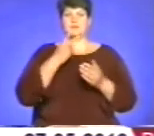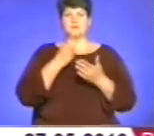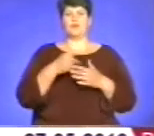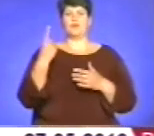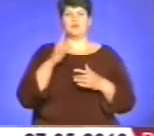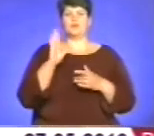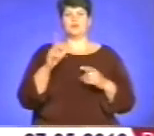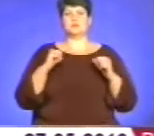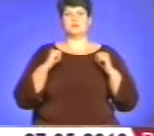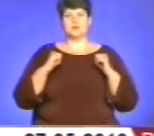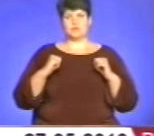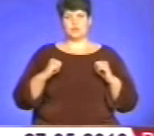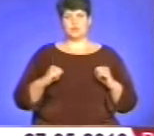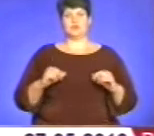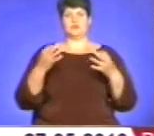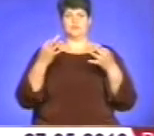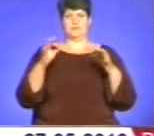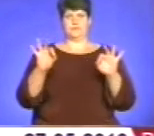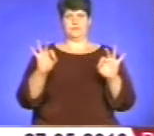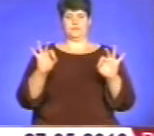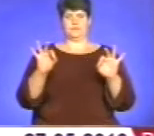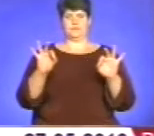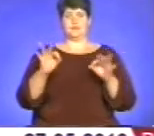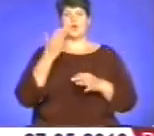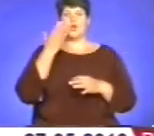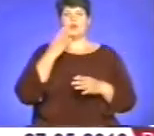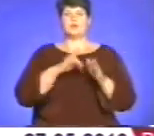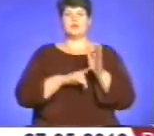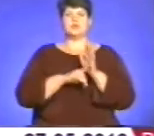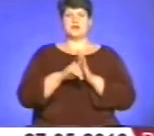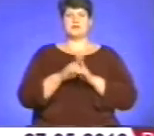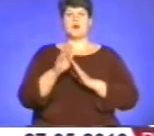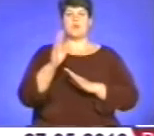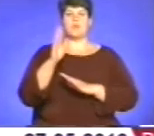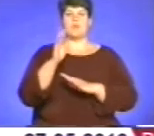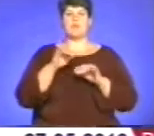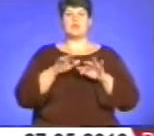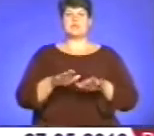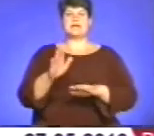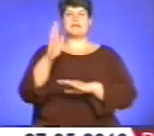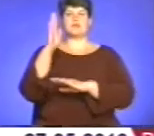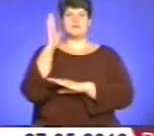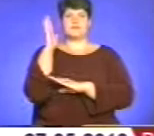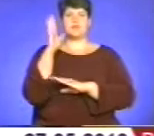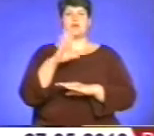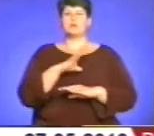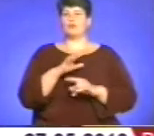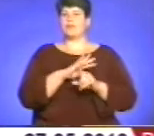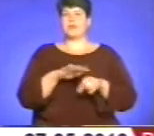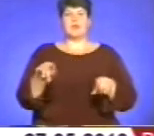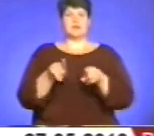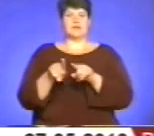відбудеться спокійно і демократично. Коли почався процес голосування, і воно було далеко не однозначним, ми знаєте,